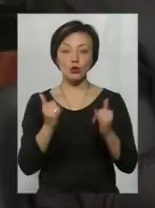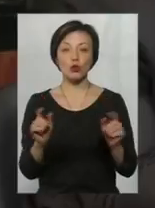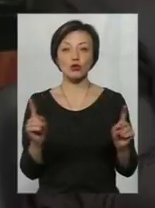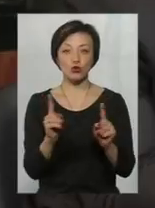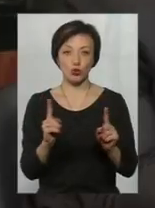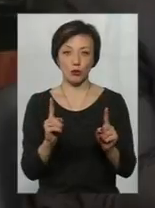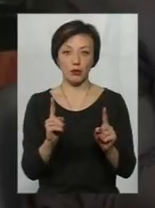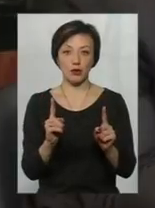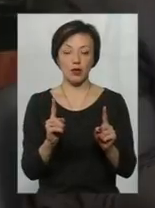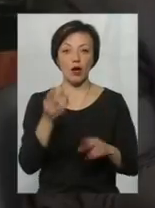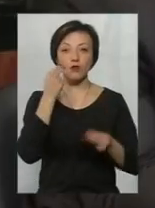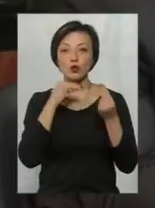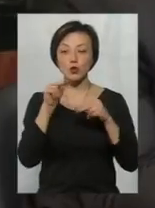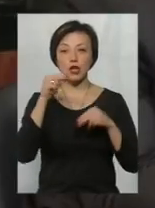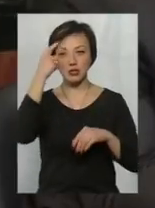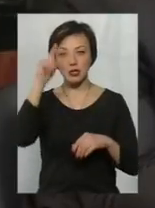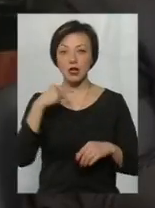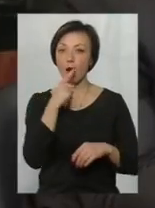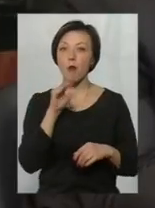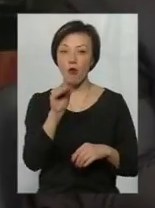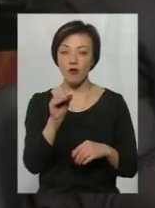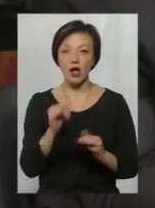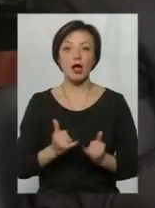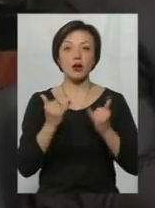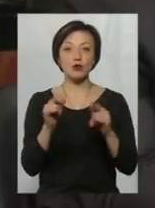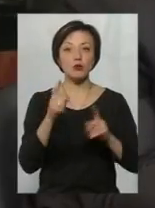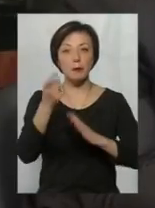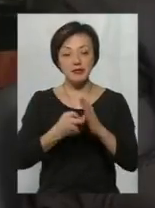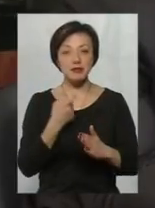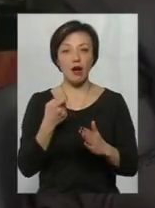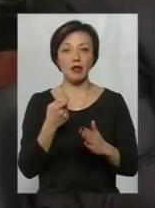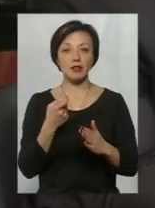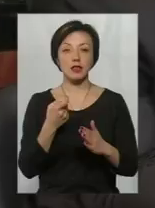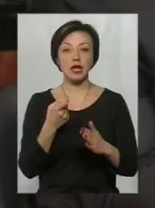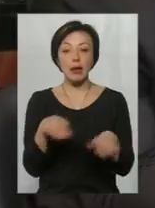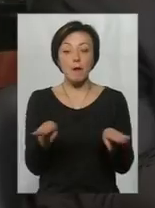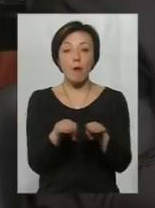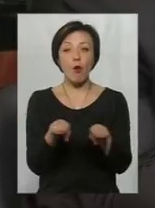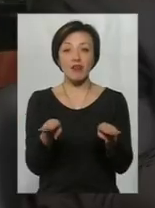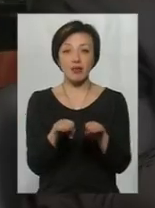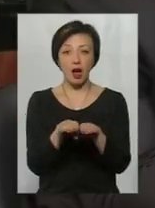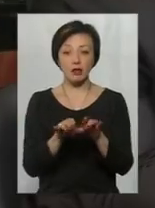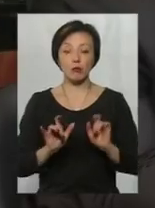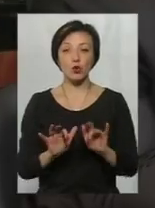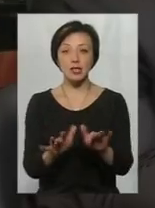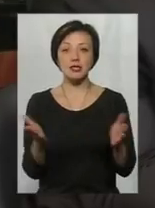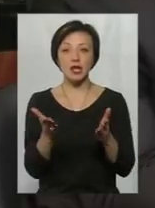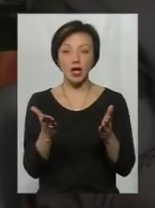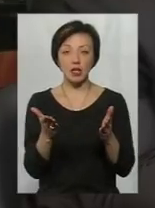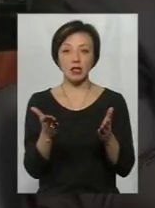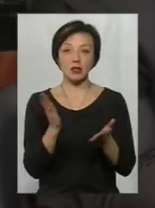вдосконалити знання мови, для того, щоб пізнати і порівняти ті процеси, які